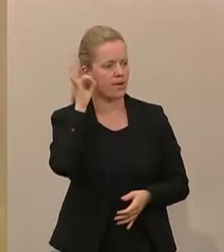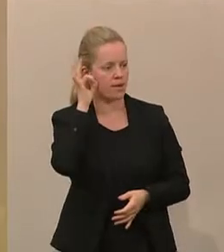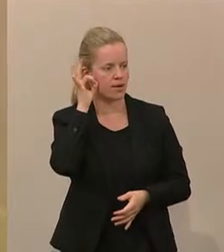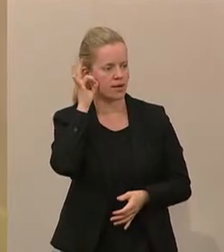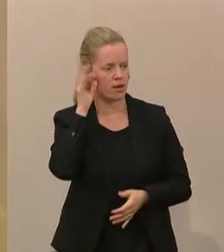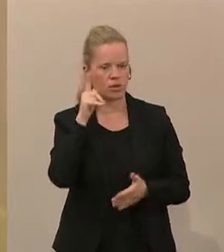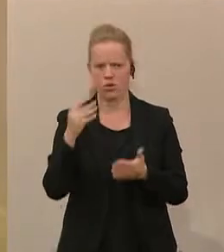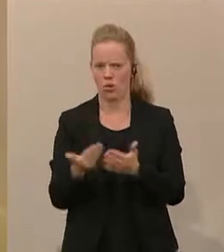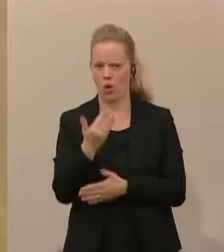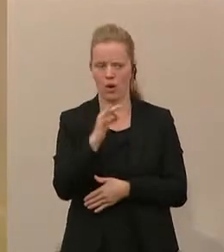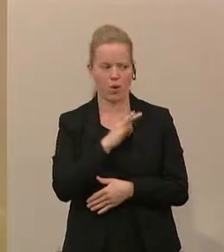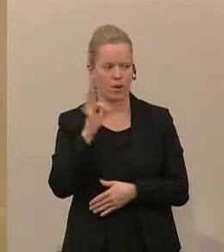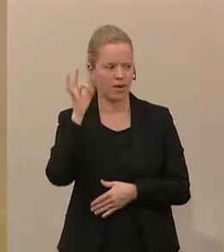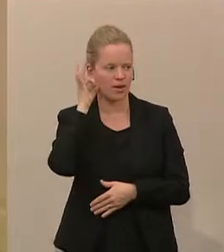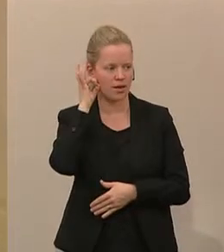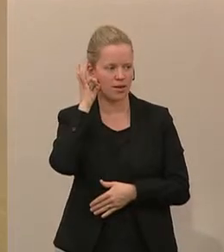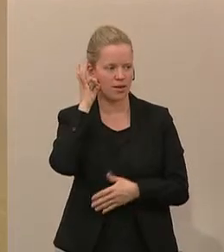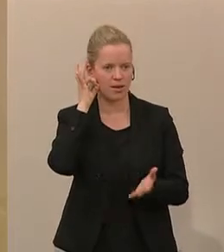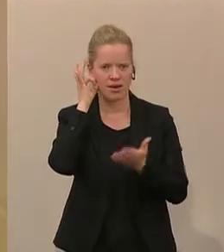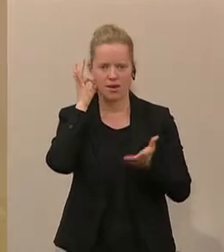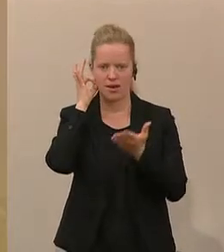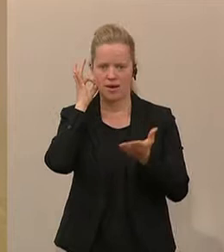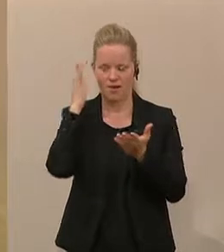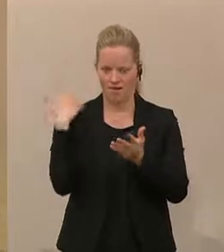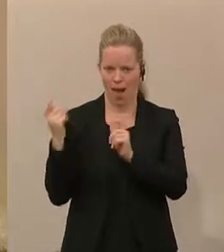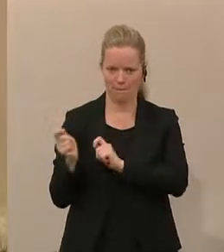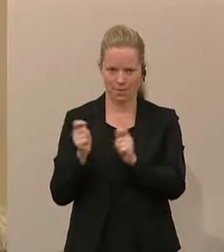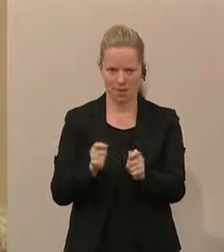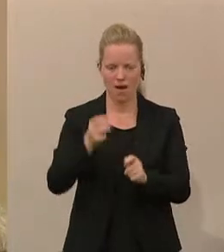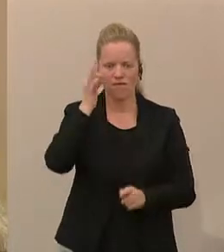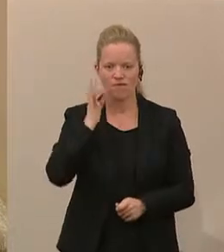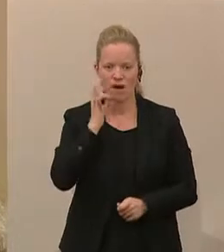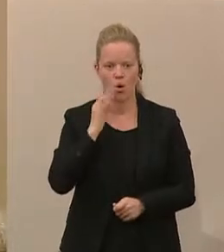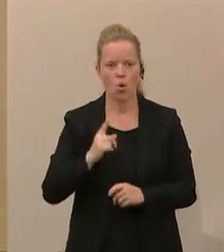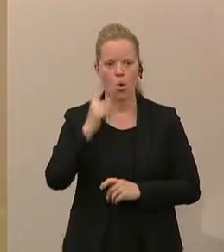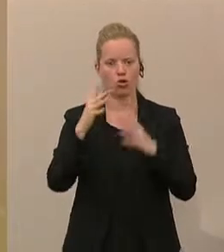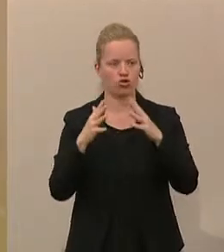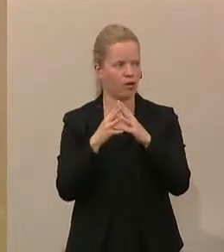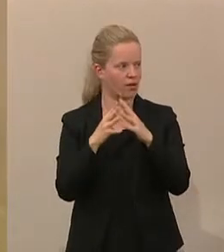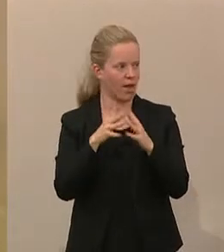neuen Kollegin, die das eingebracht hat, Frau Hochstetter-Lackner, Entschuldigung,